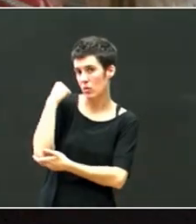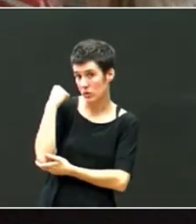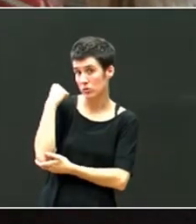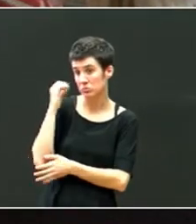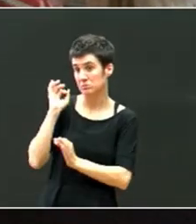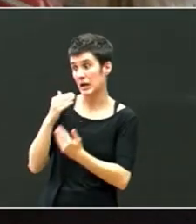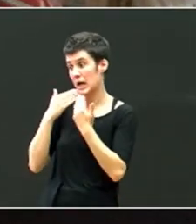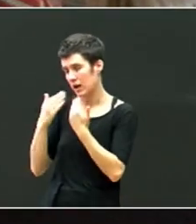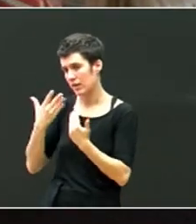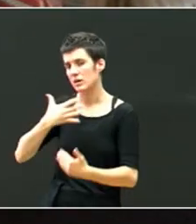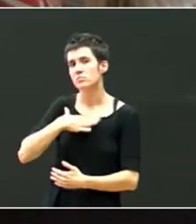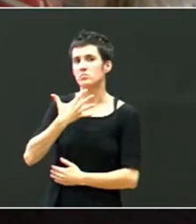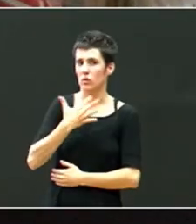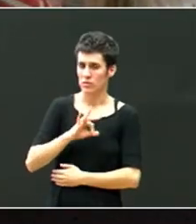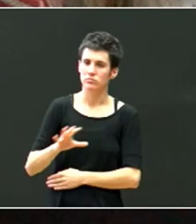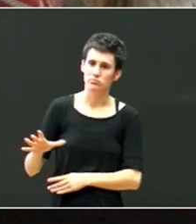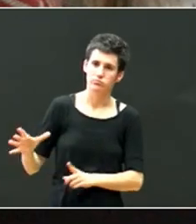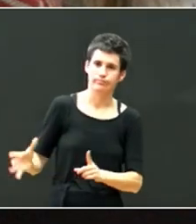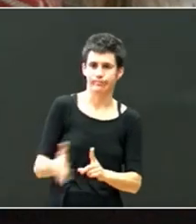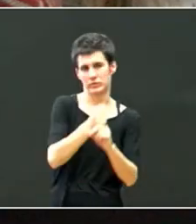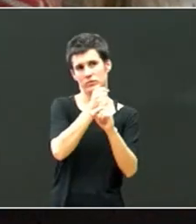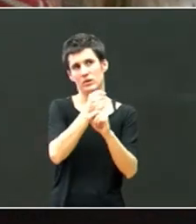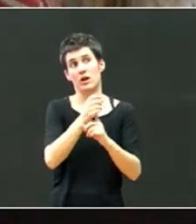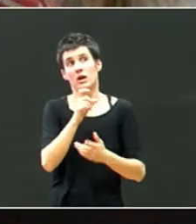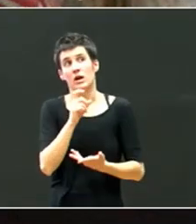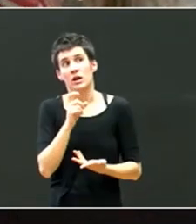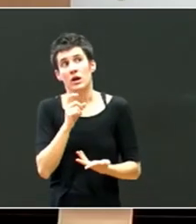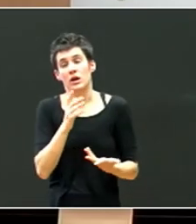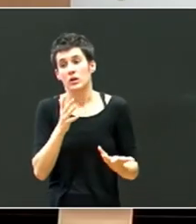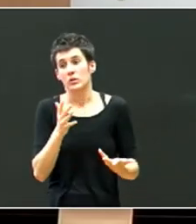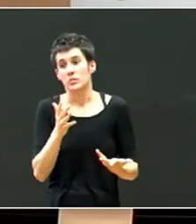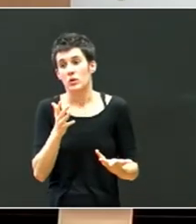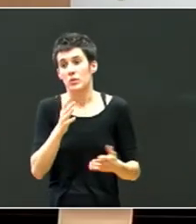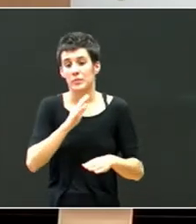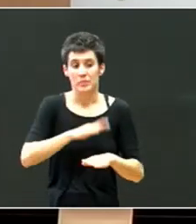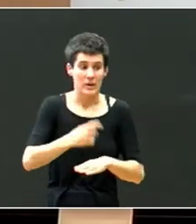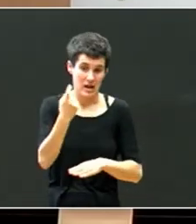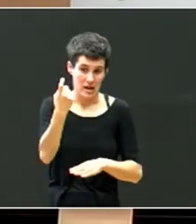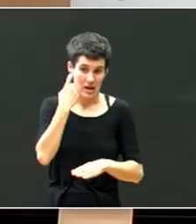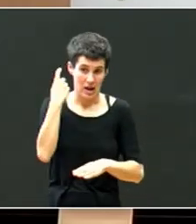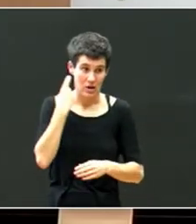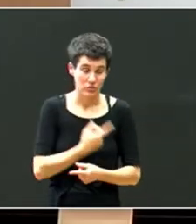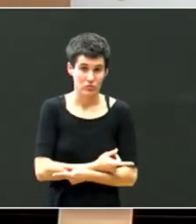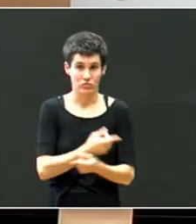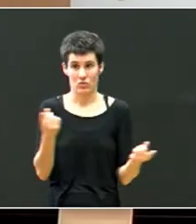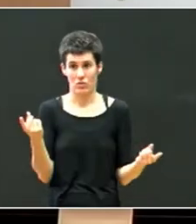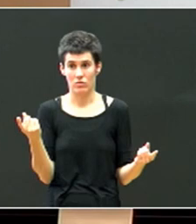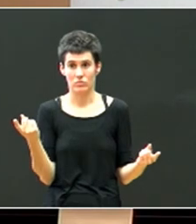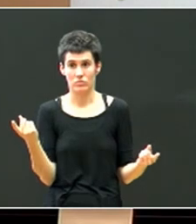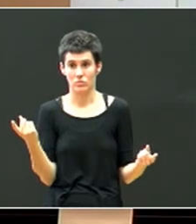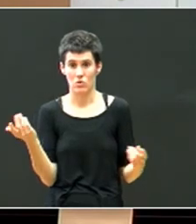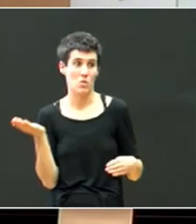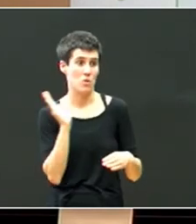momentuko denentzako proposamen berdina zaiestea.